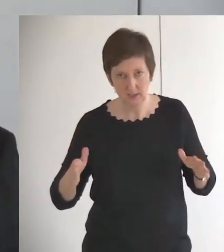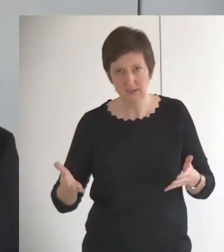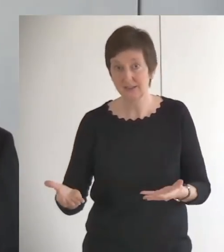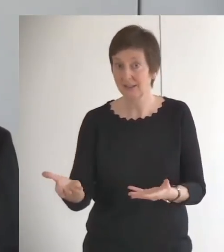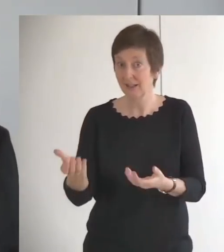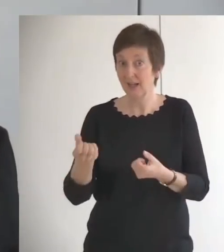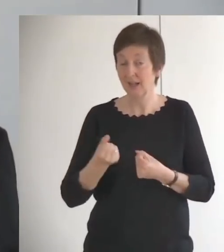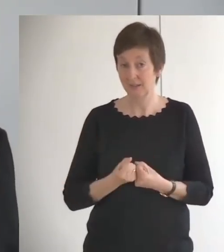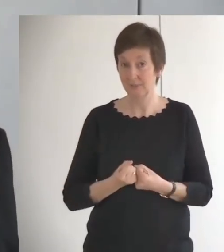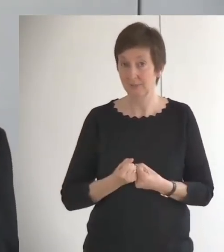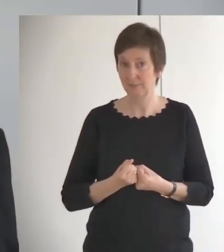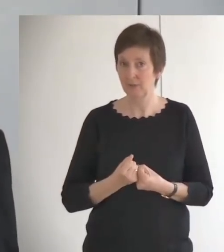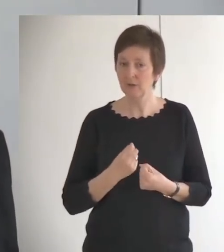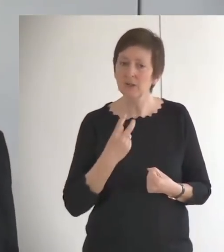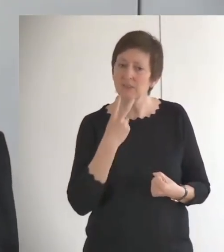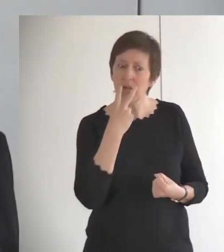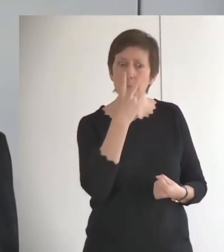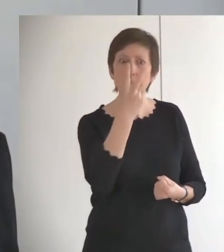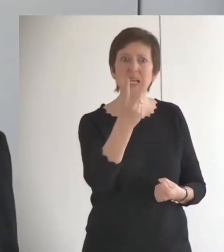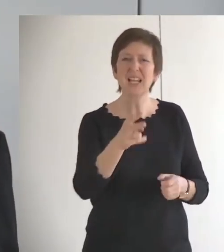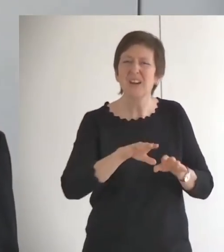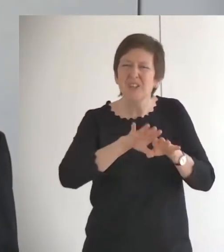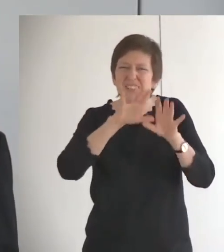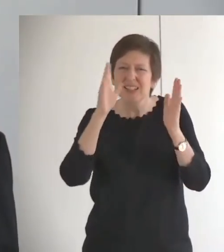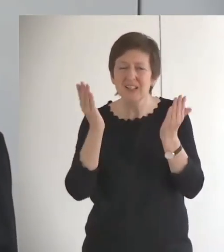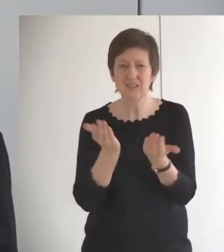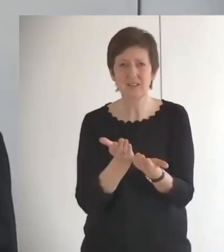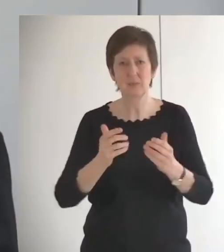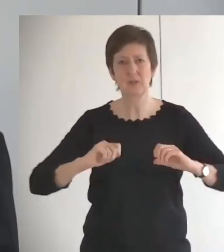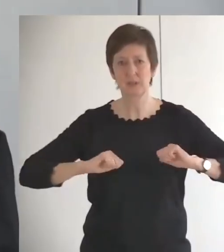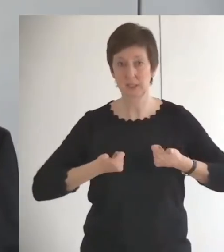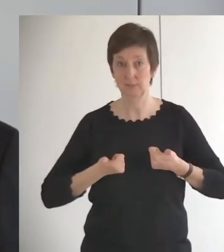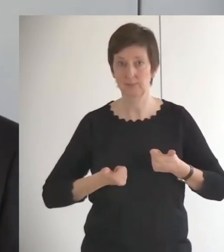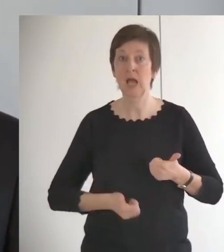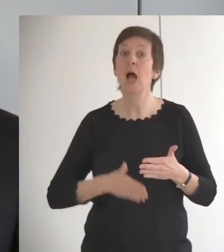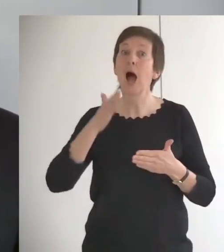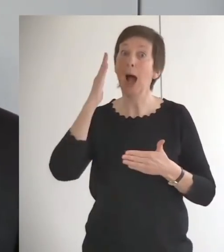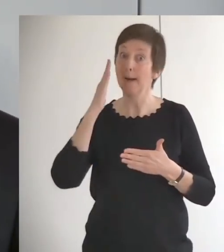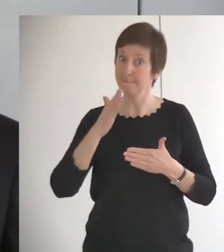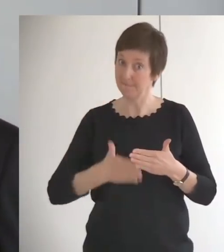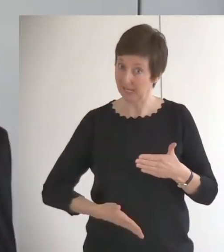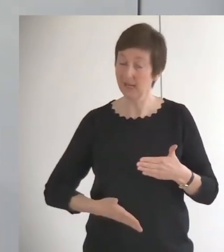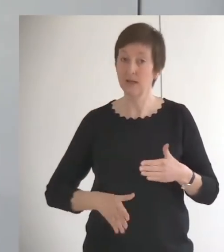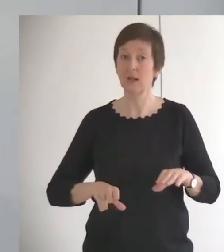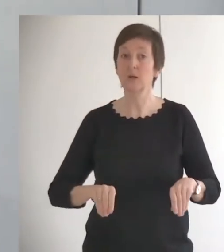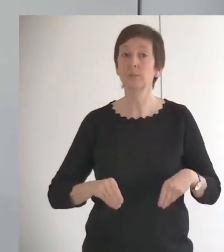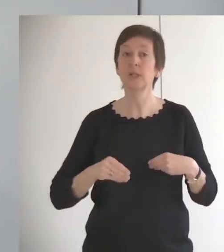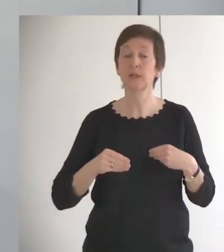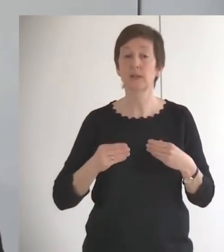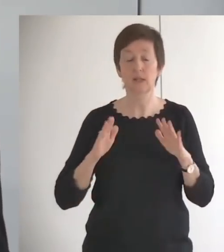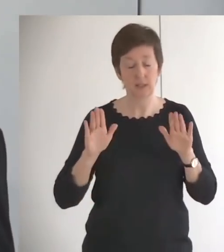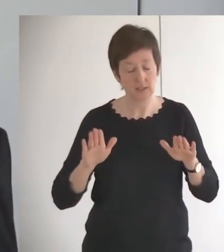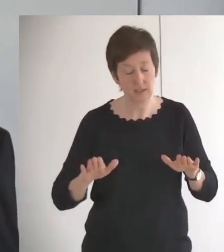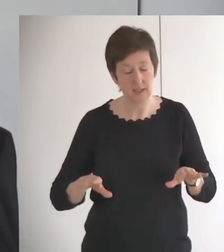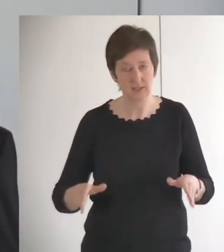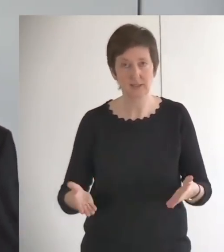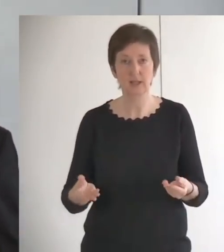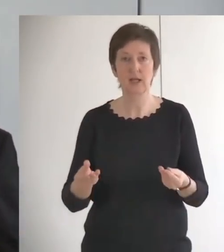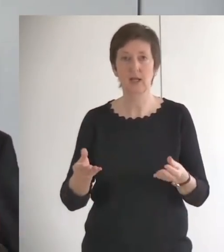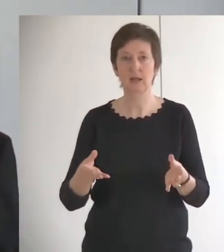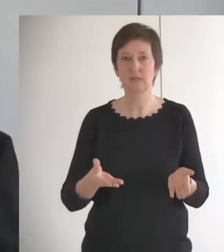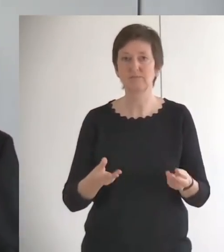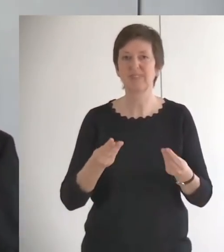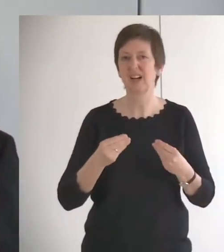ganze Leben, ihr Lieben. Du nimmst mich am Ende mit Ehren an. Das ist eben auch eine